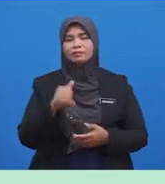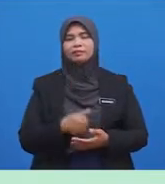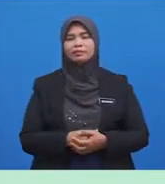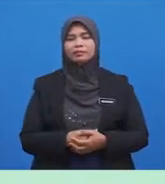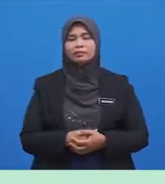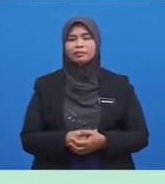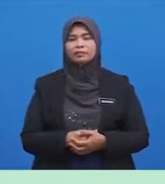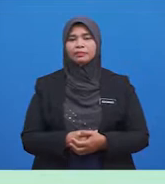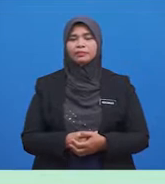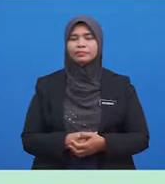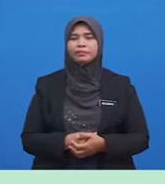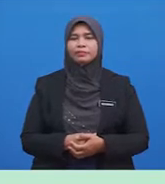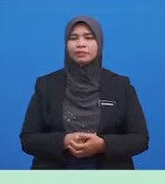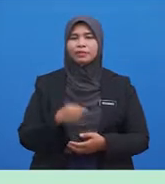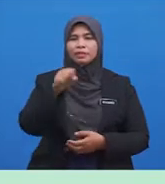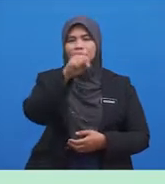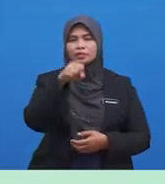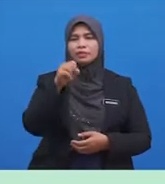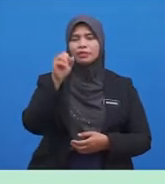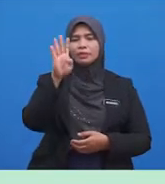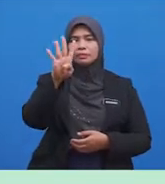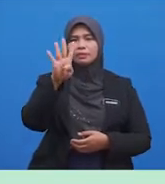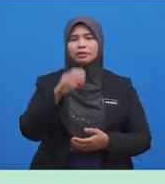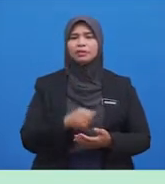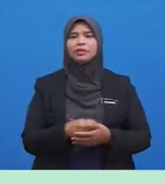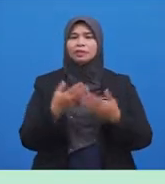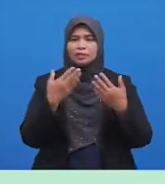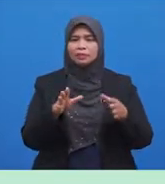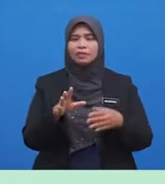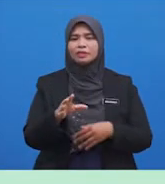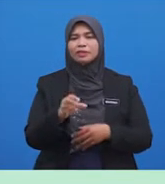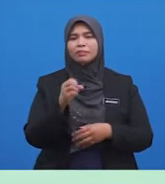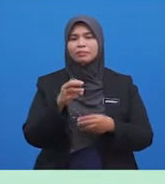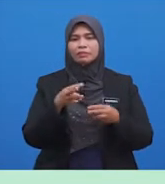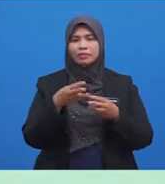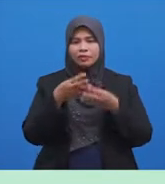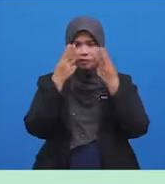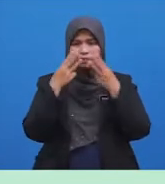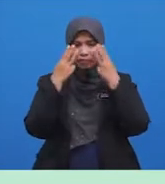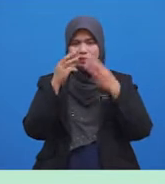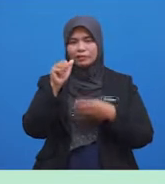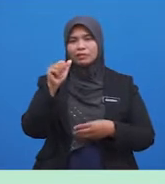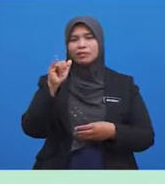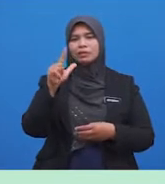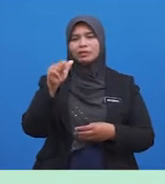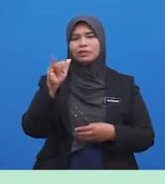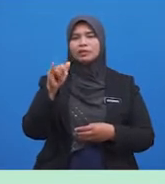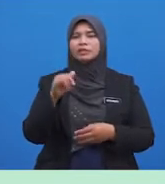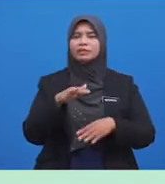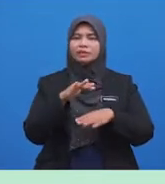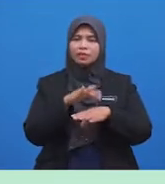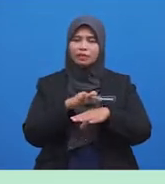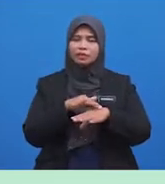Soalan Keempat Selepas Mengambil Wuduk Laili